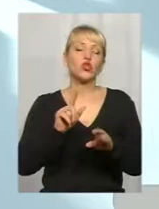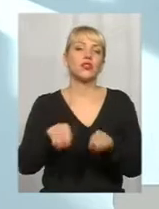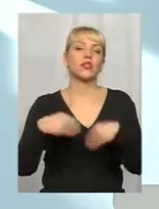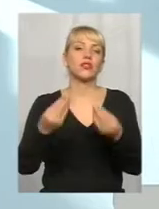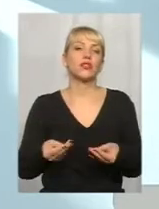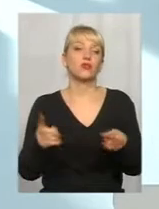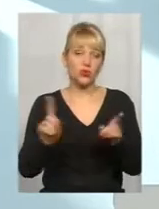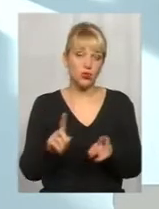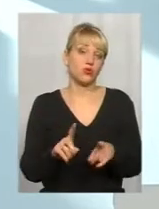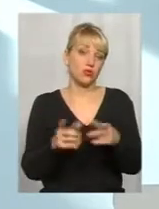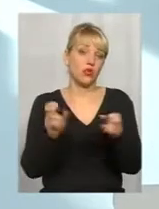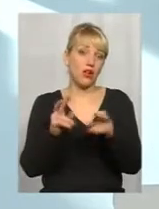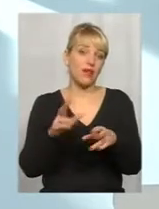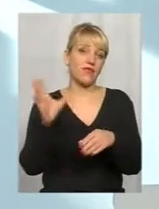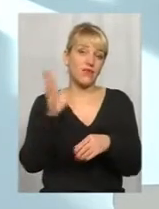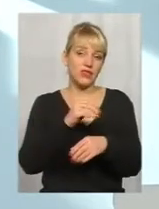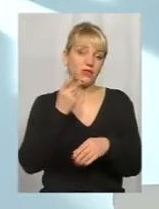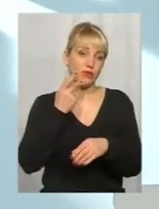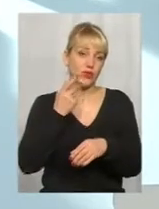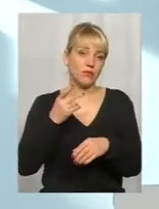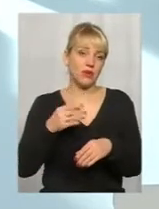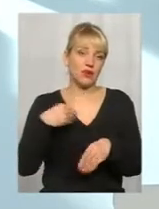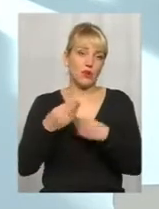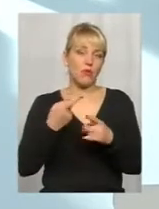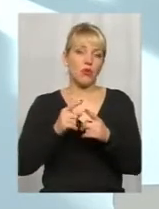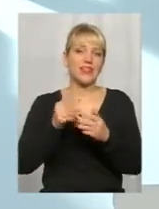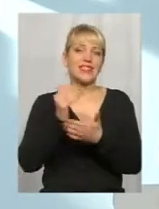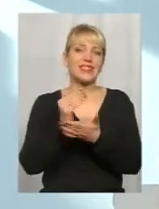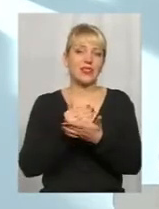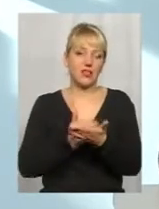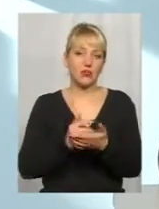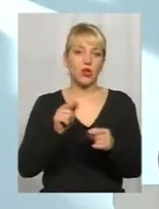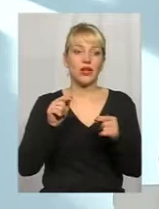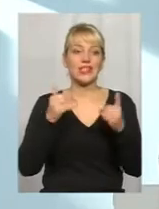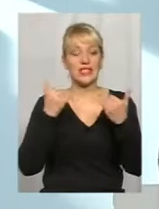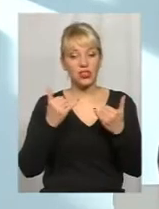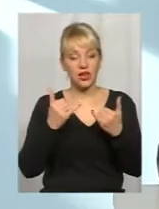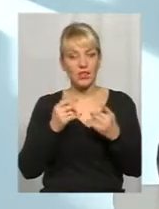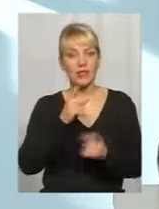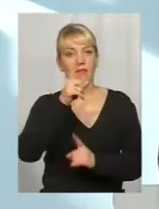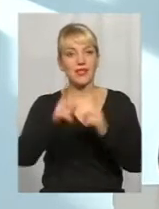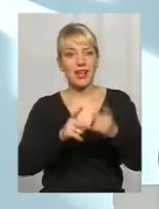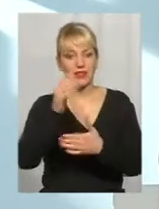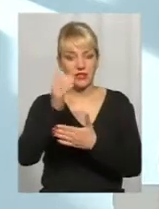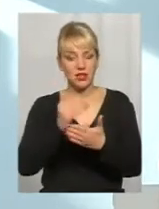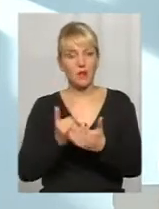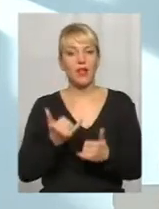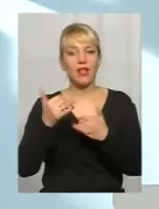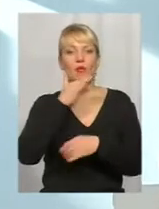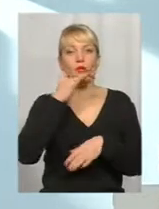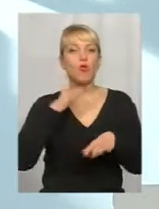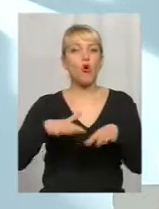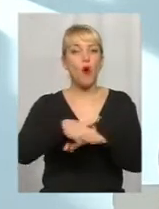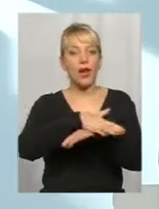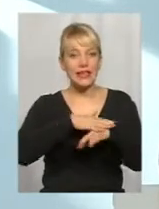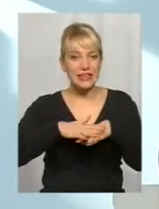принято назначать в этом случае по схеме. То, что сейчас эта схема меняется, для многих, это как бы, ну,